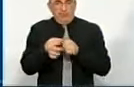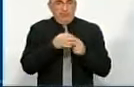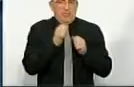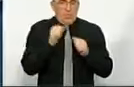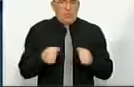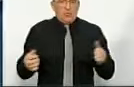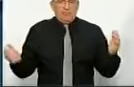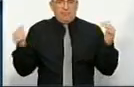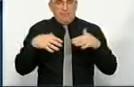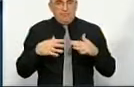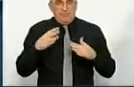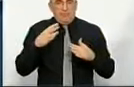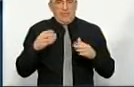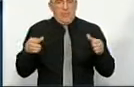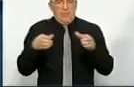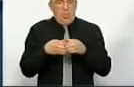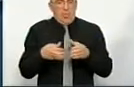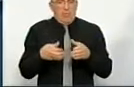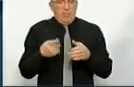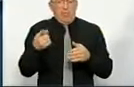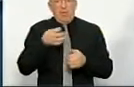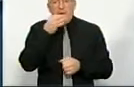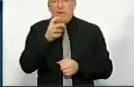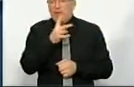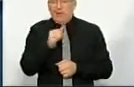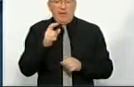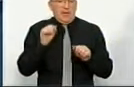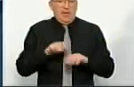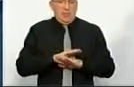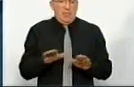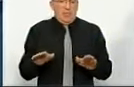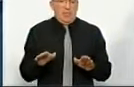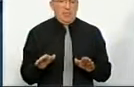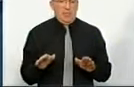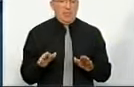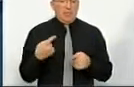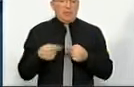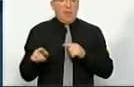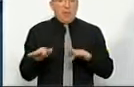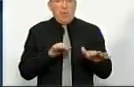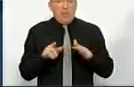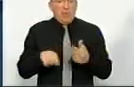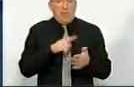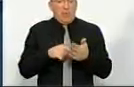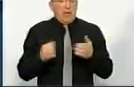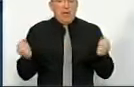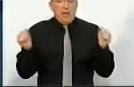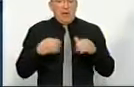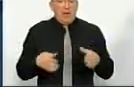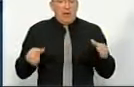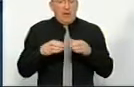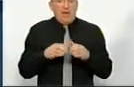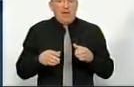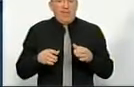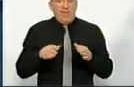зібрати кворум, чи не можна зібрати кворум. Вам відповідь? Ні, не можна. Це інше питання. Ні, ні, ні, це не інше, це процедурне питання. Незібраний кворум на